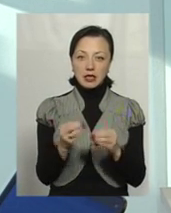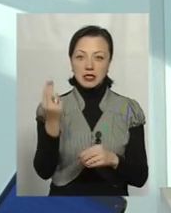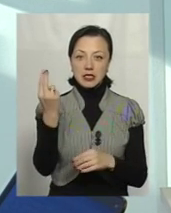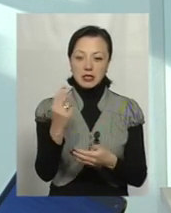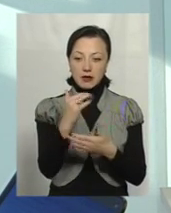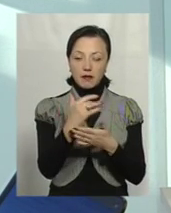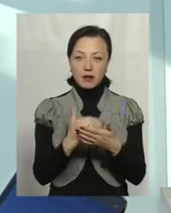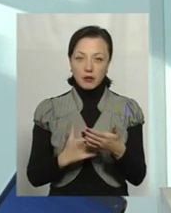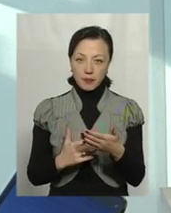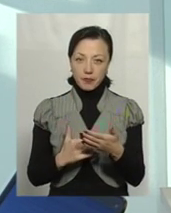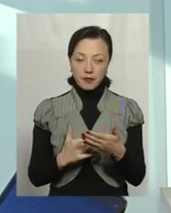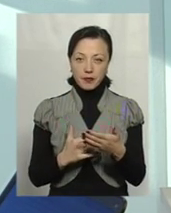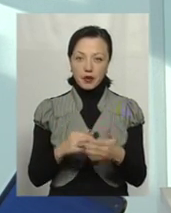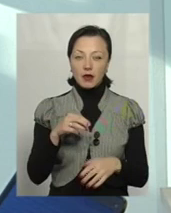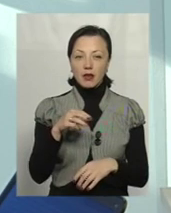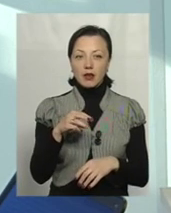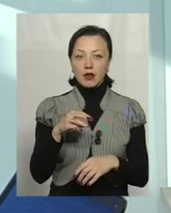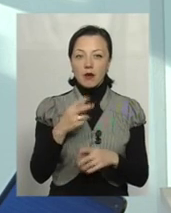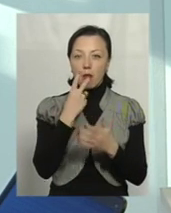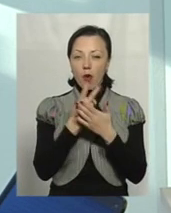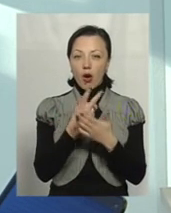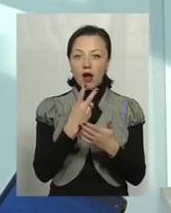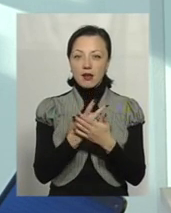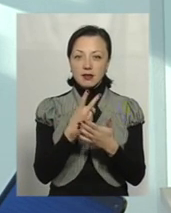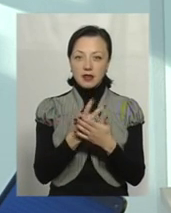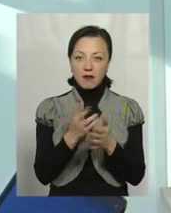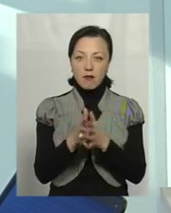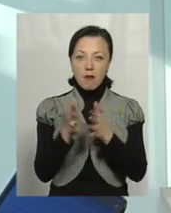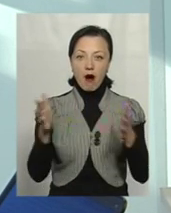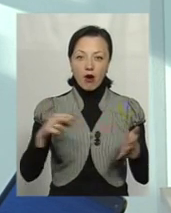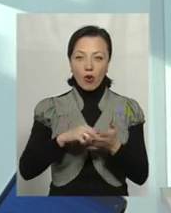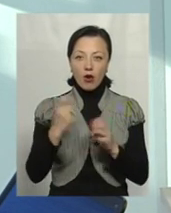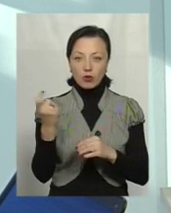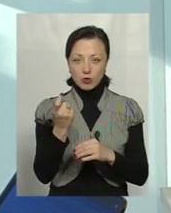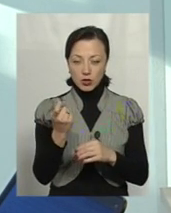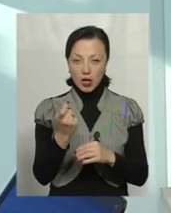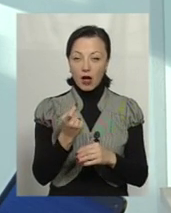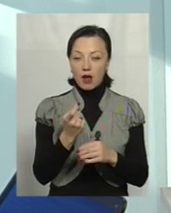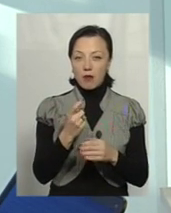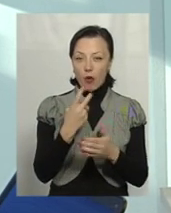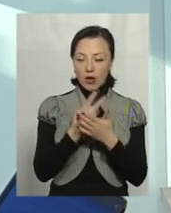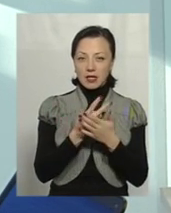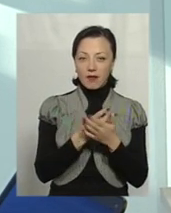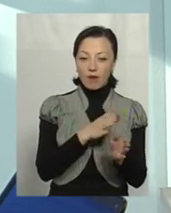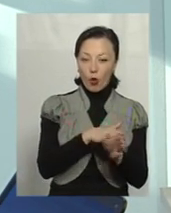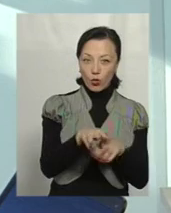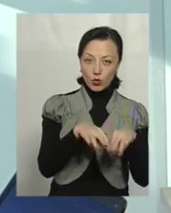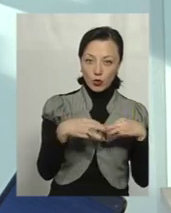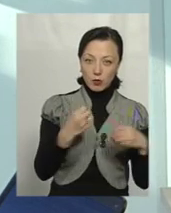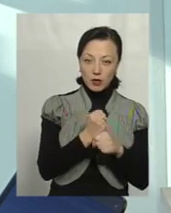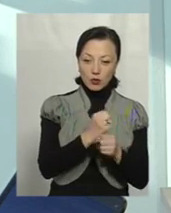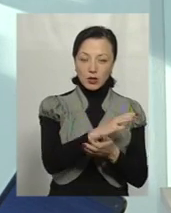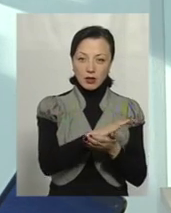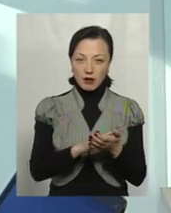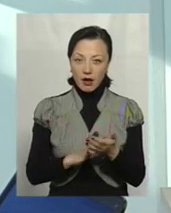макроекономічних показників. Виконуєте уряд і Нацбанк ці цифри, працюєте спокійно